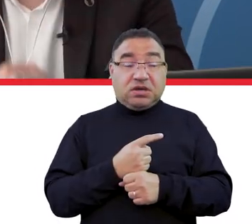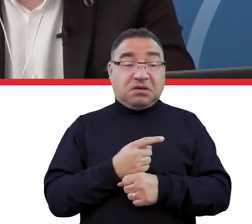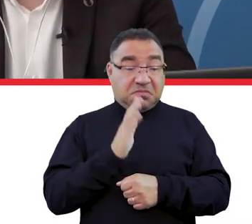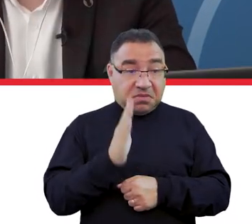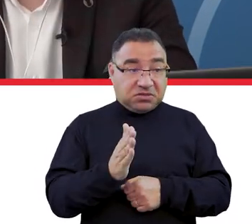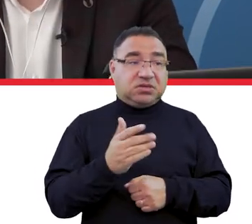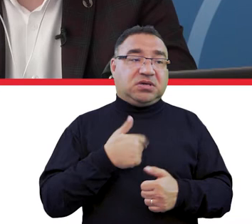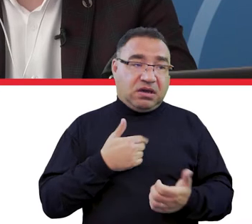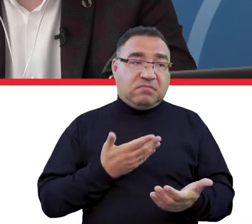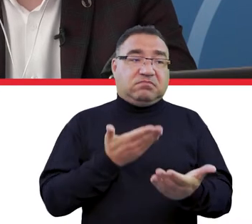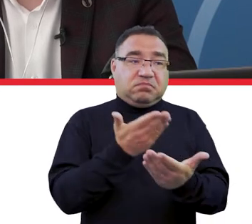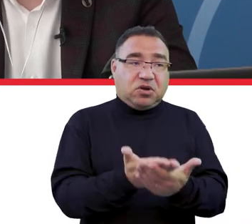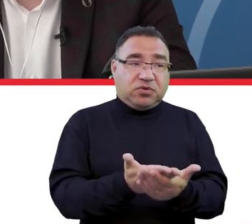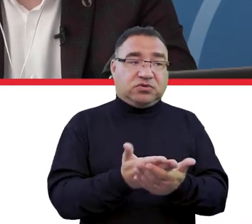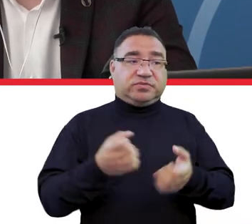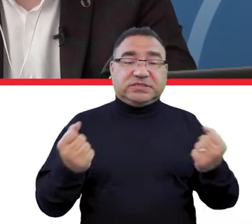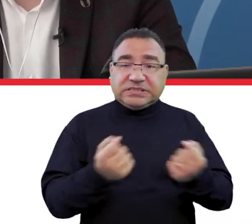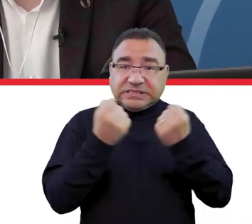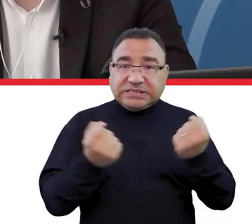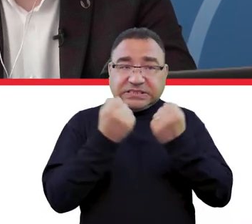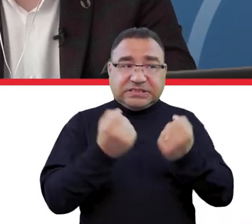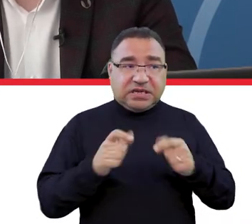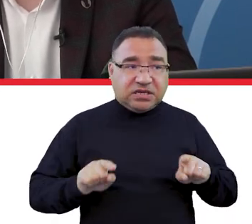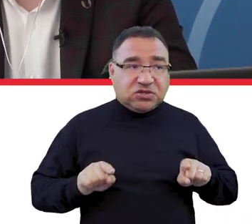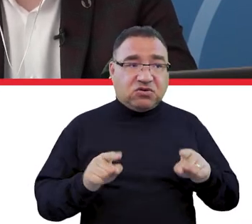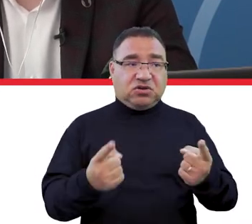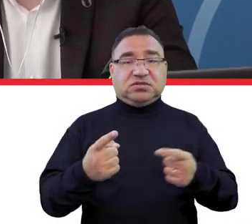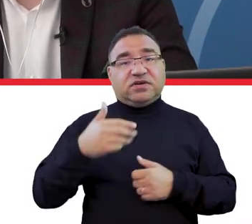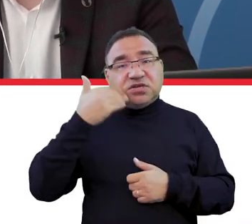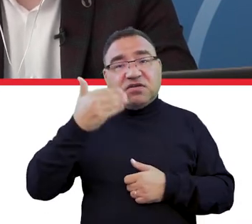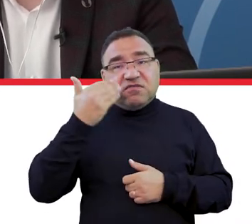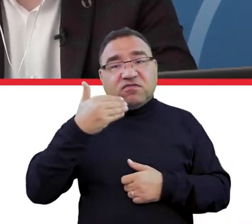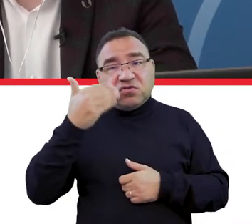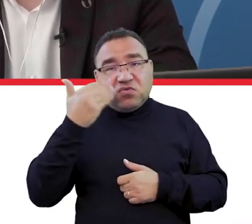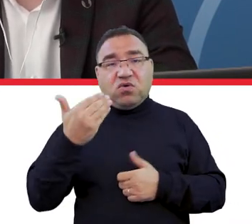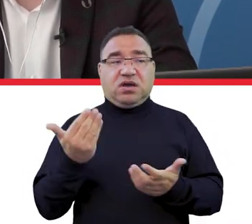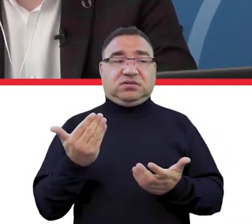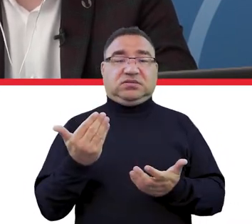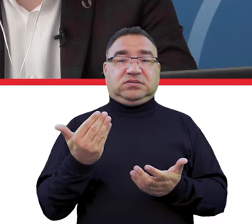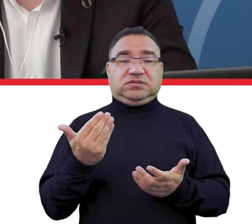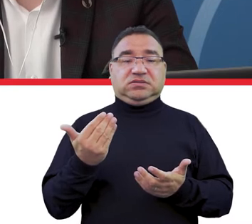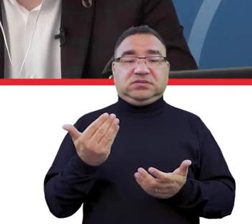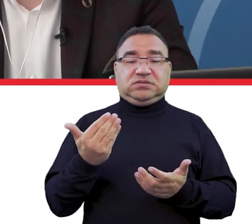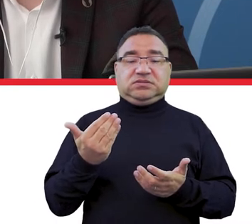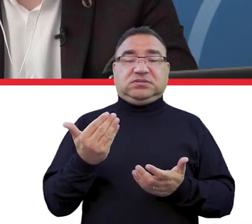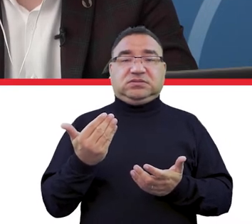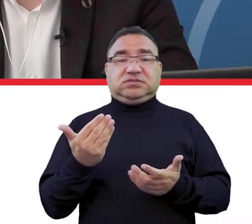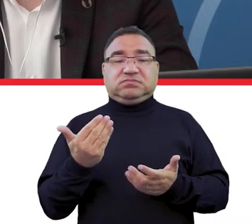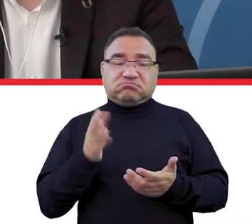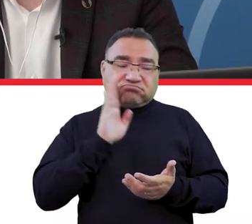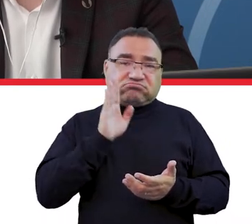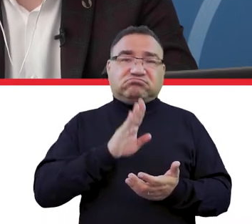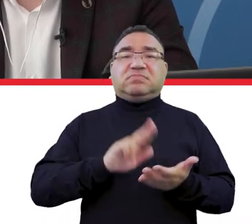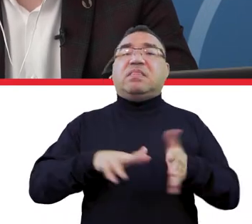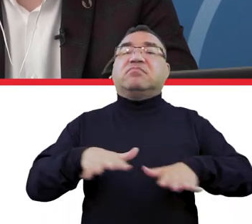osobiście rekomenduję, żeby starać się organizować wykłady i ten sposób poprzez ten wymiar stacjonarny.